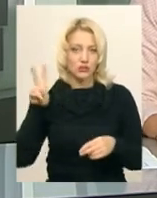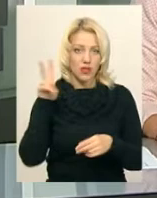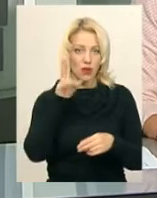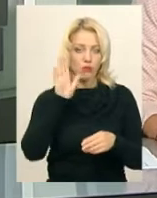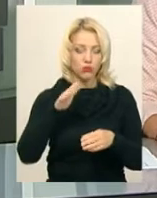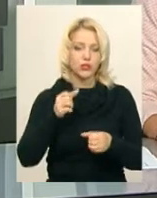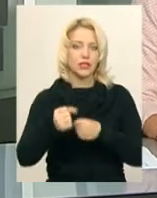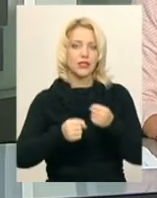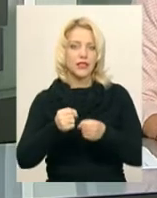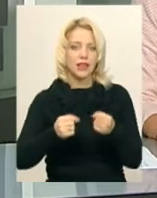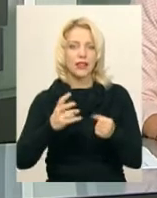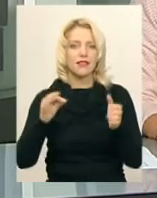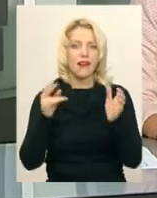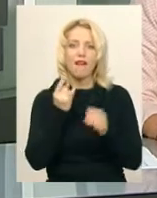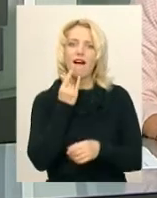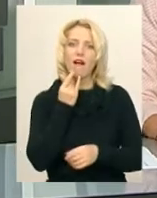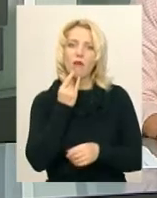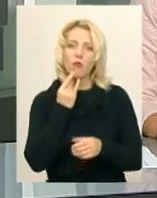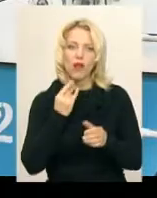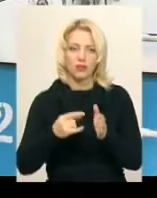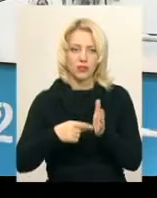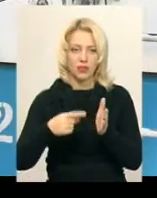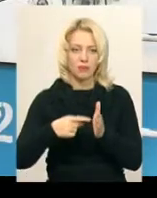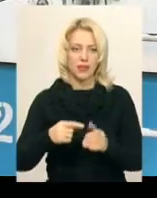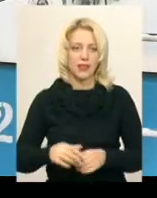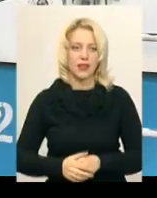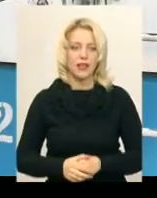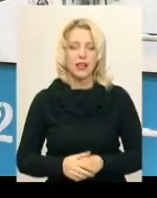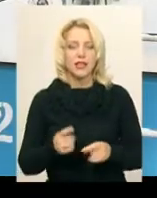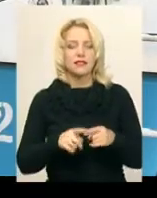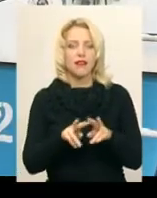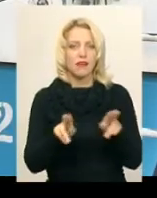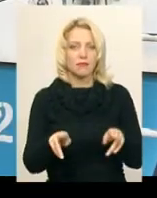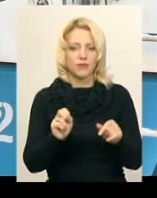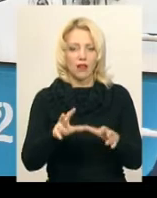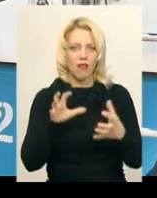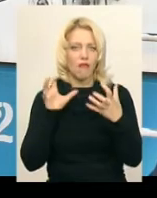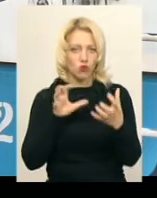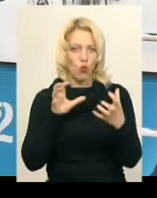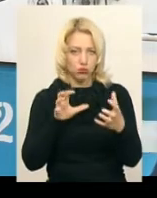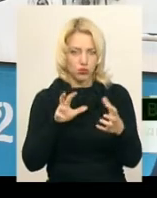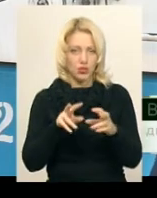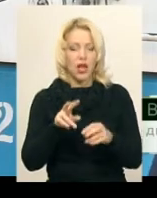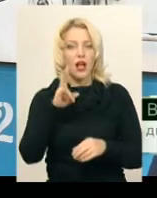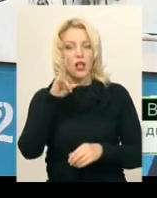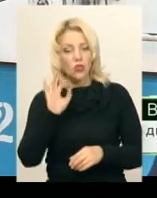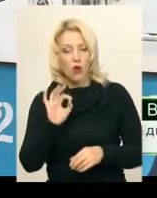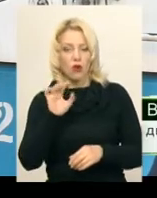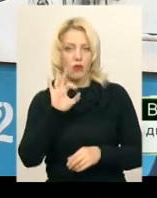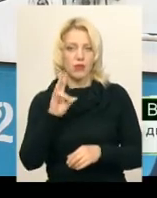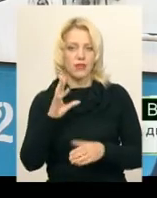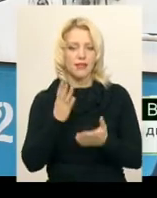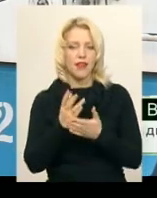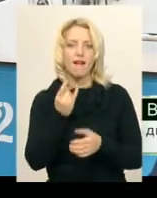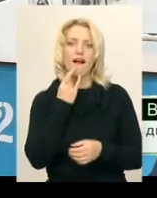кілометрів на акумуляторні батареї. Це свого роду автобус, але він на так званих